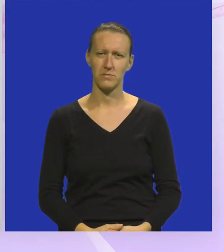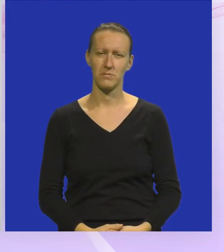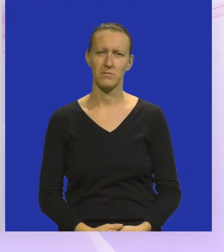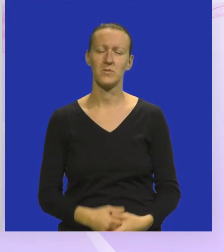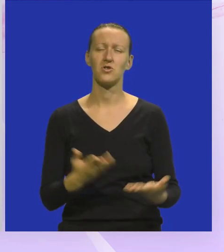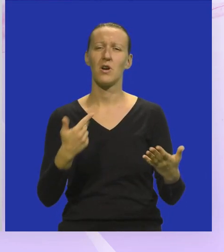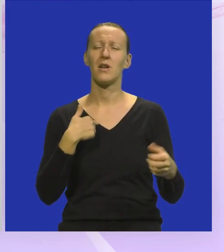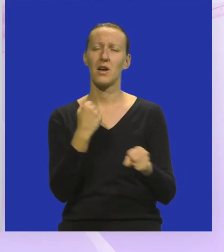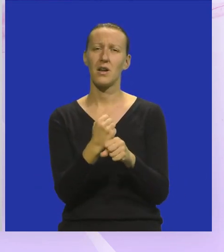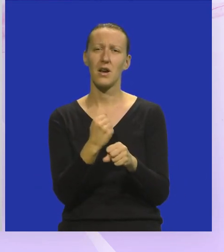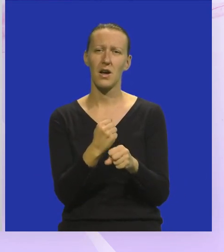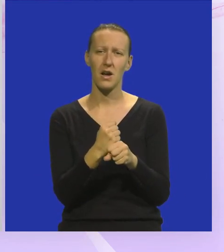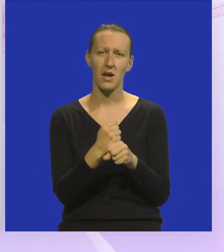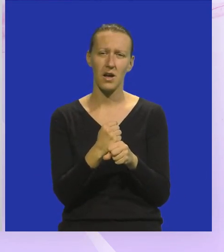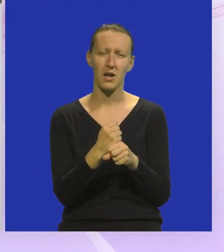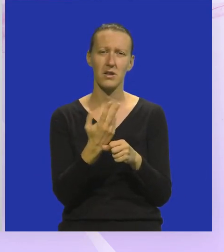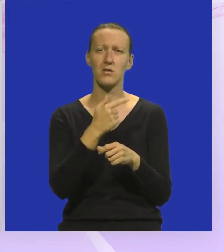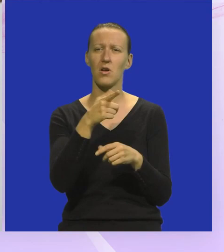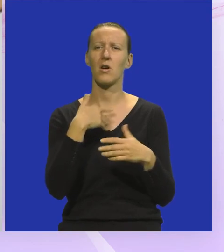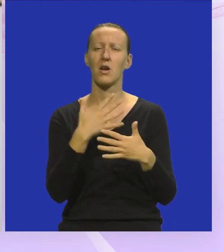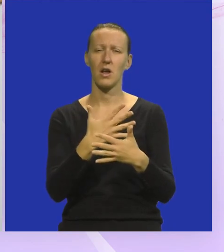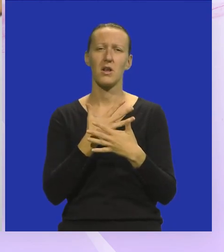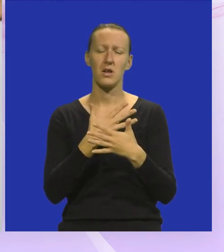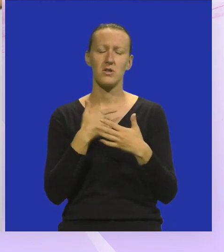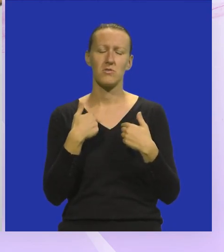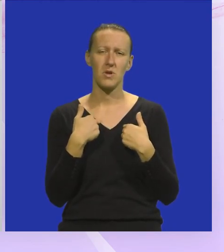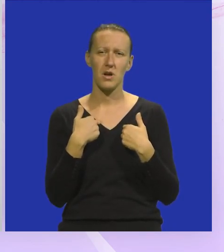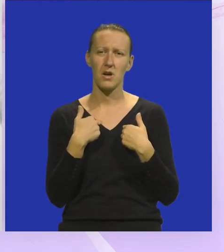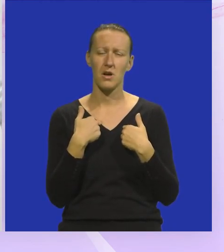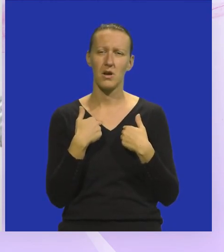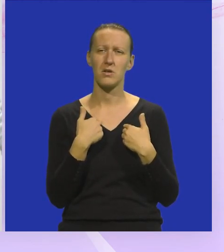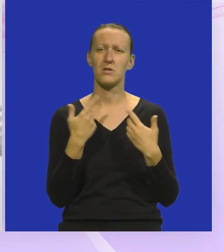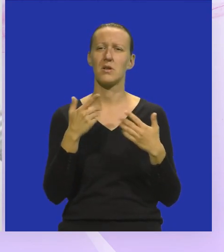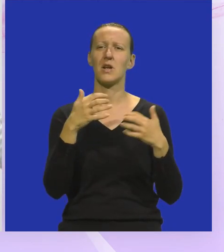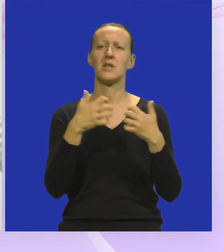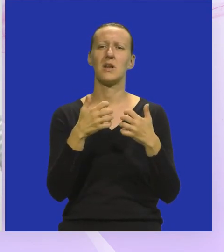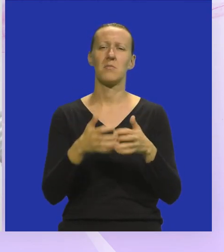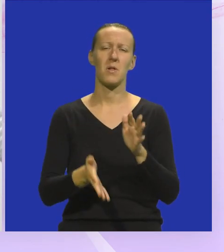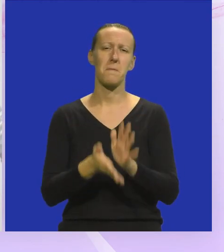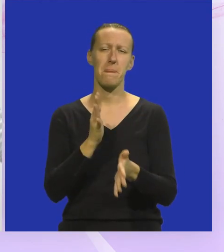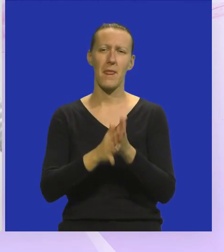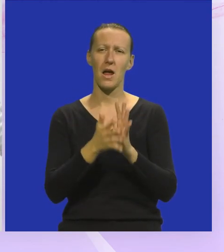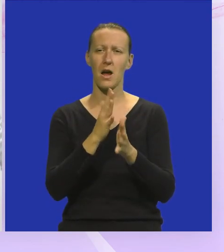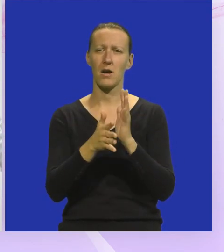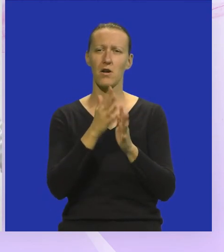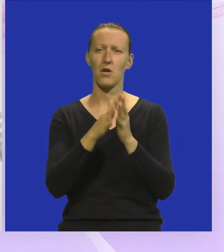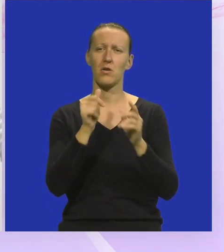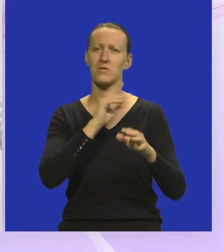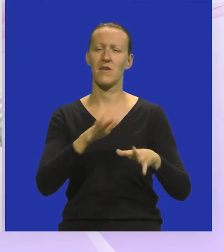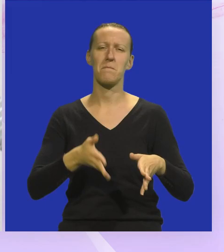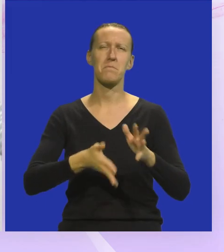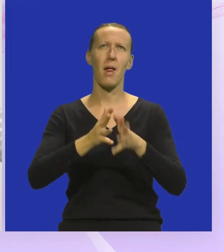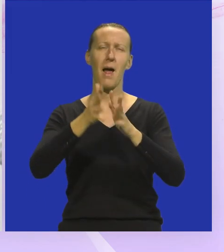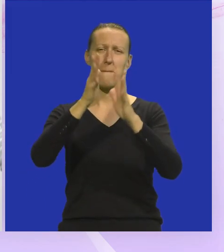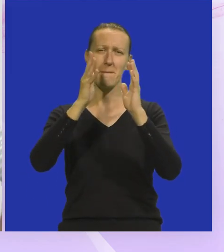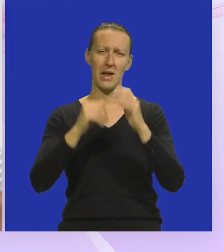Što da radim dok još dišem ja Zemlja gori, u plamanu je